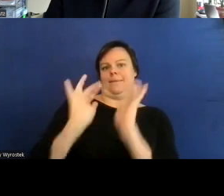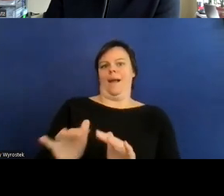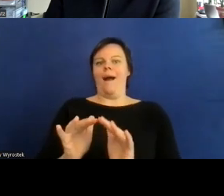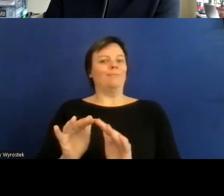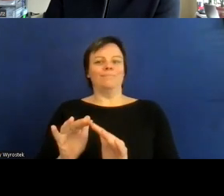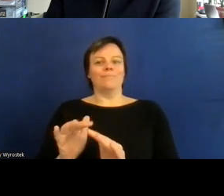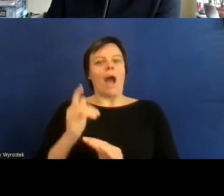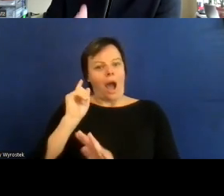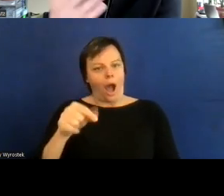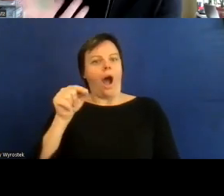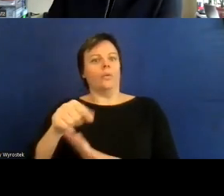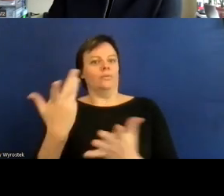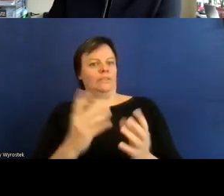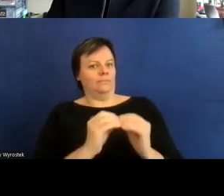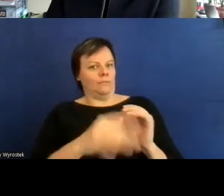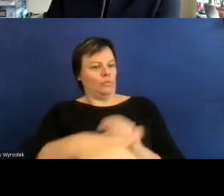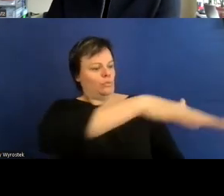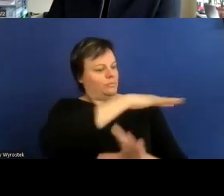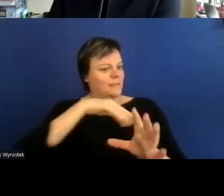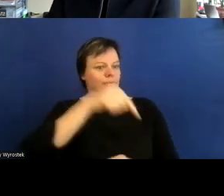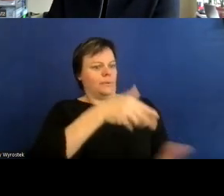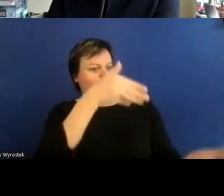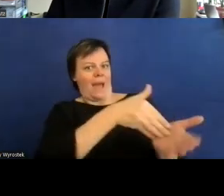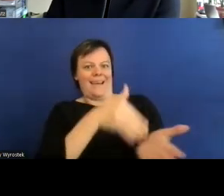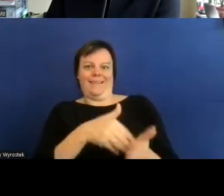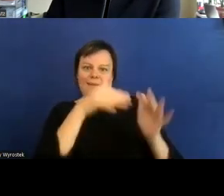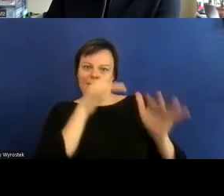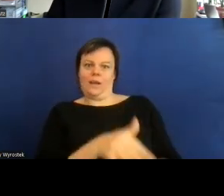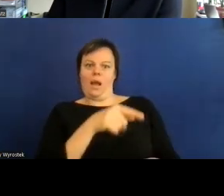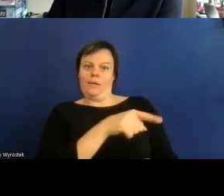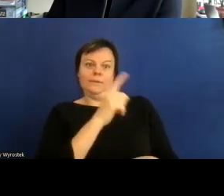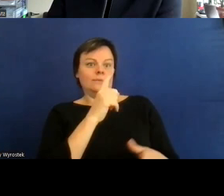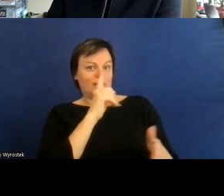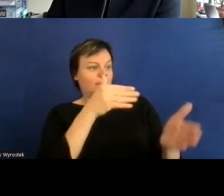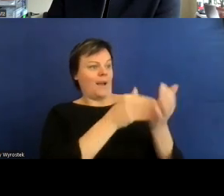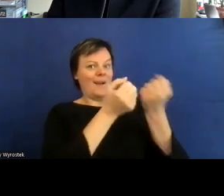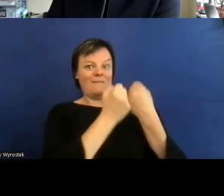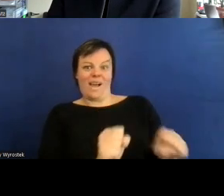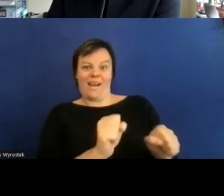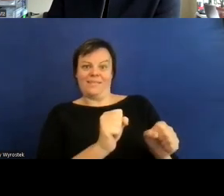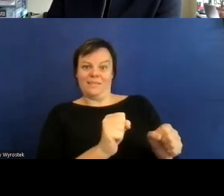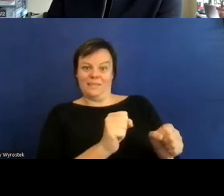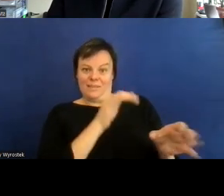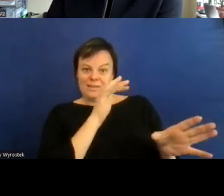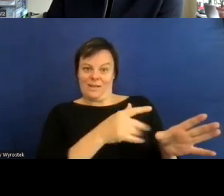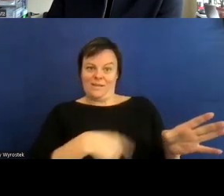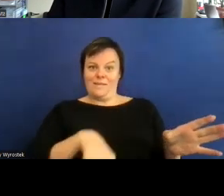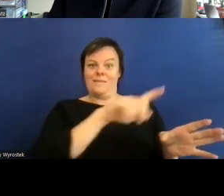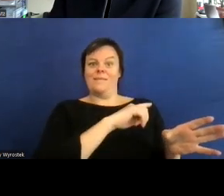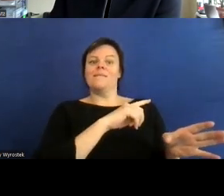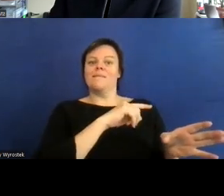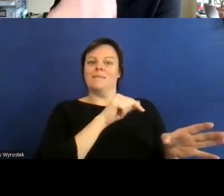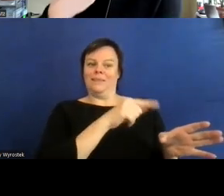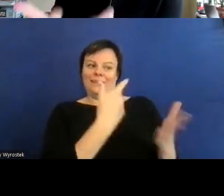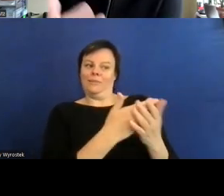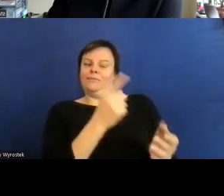barriere ja eine mit barrierenbehaftete umgebung letzten endes dazu führt dass eine Behinderung verstärkt wird oder